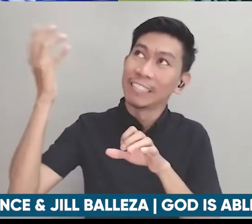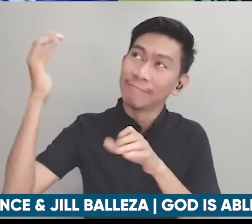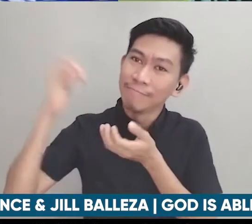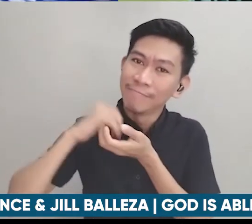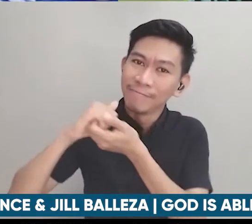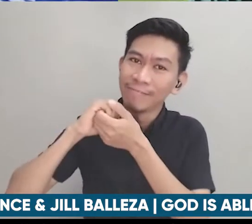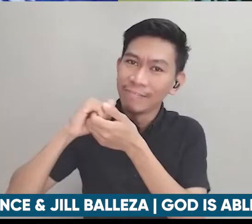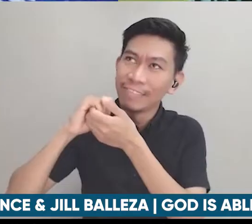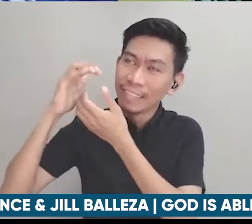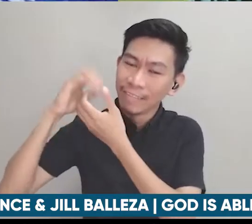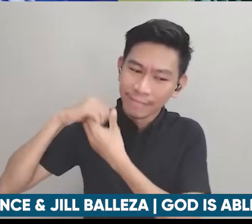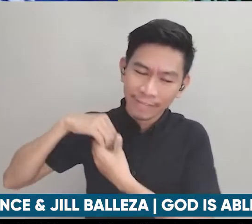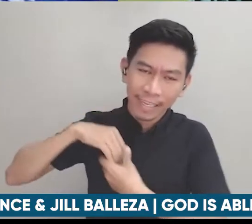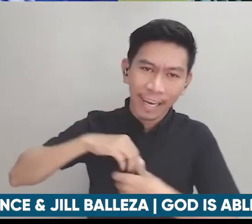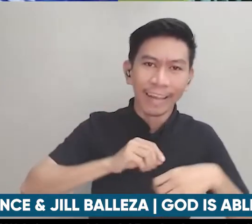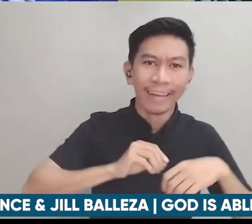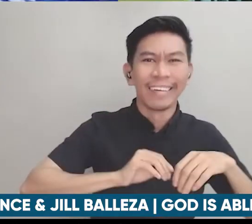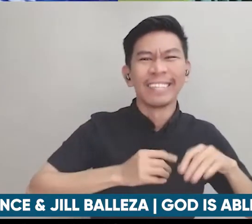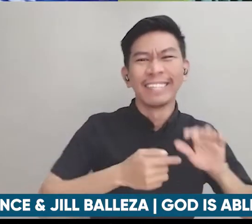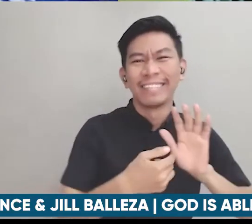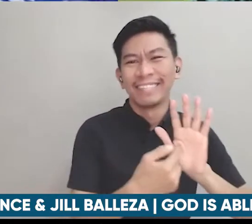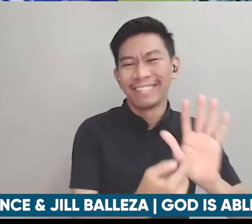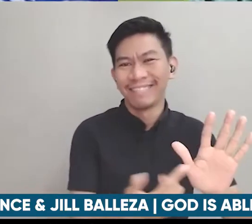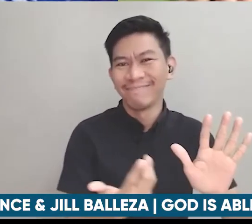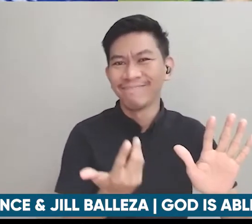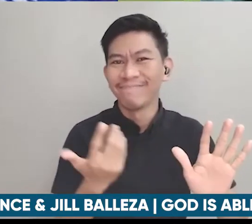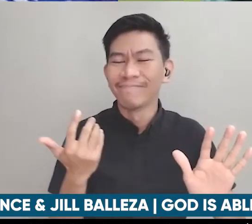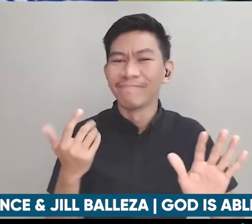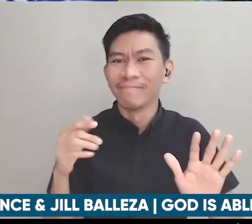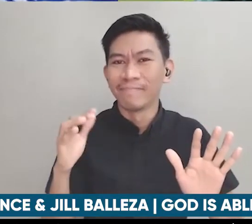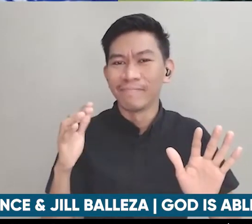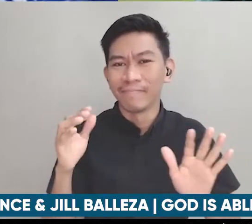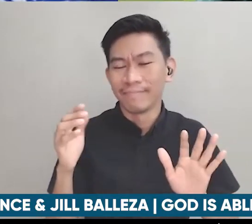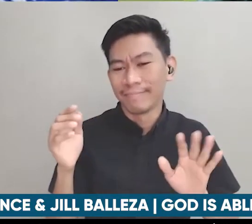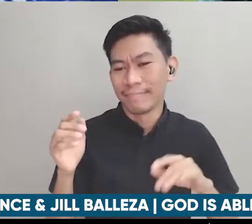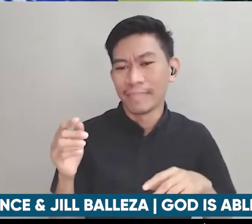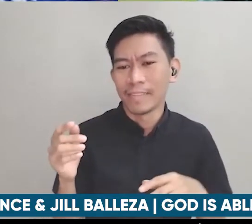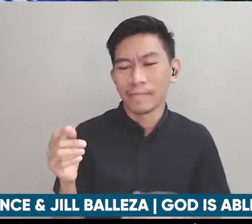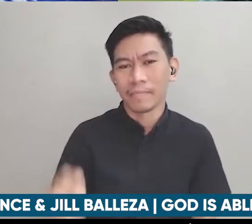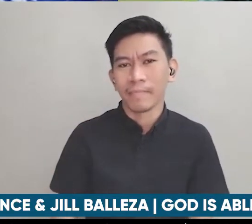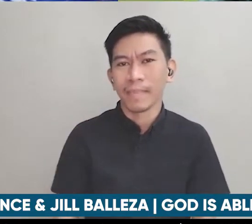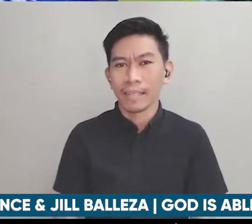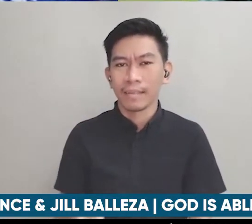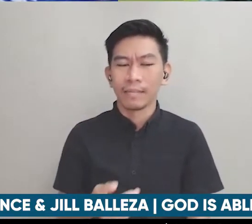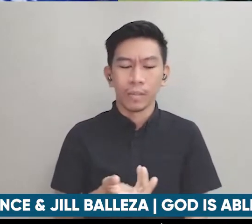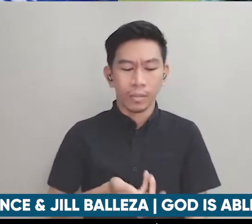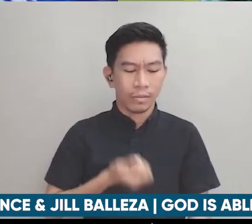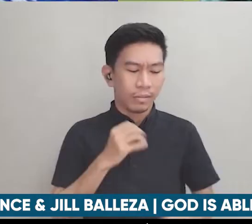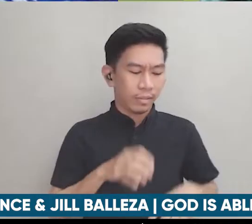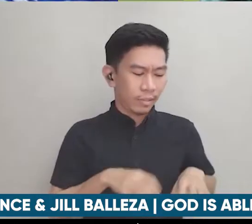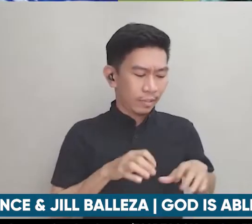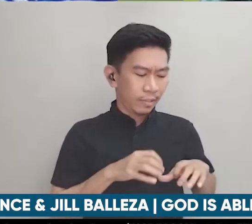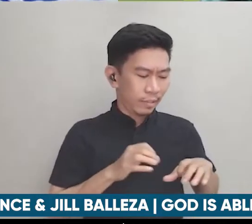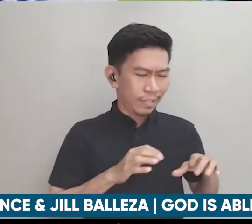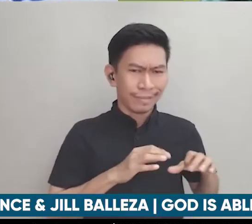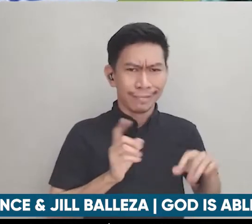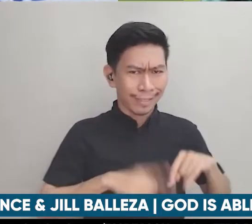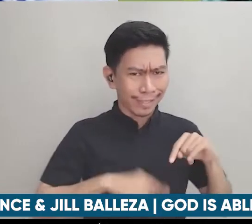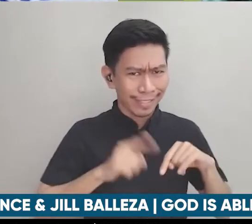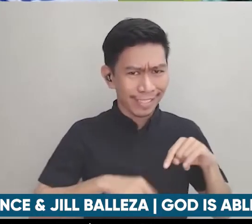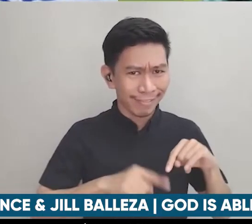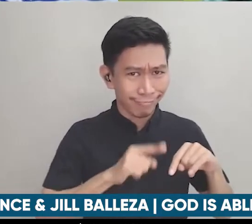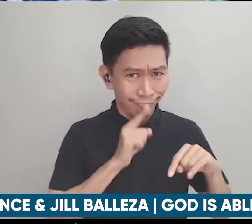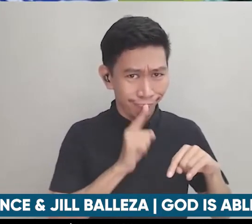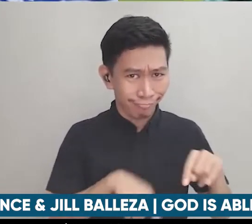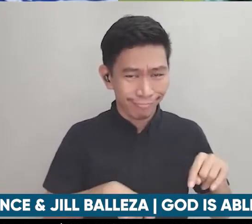nagmamagnify na siya hindi namin pwedeng sabihin na saming work talaga yung ginagawa kasi kulang